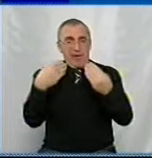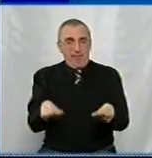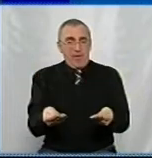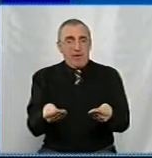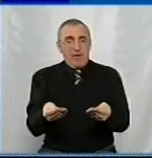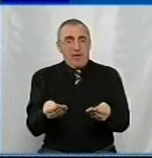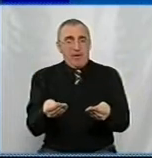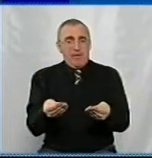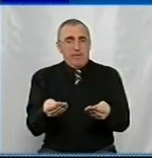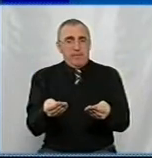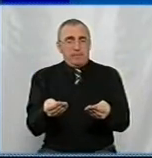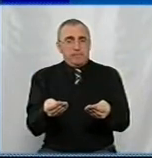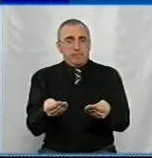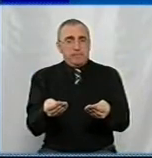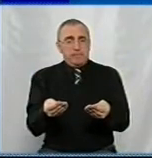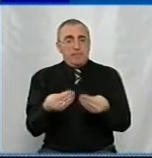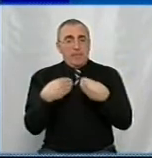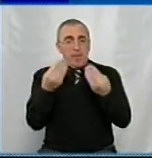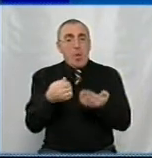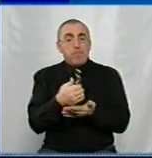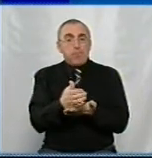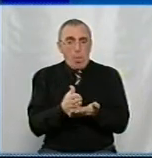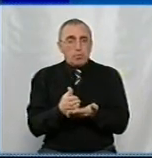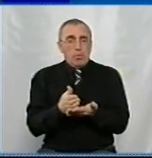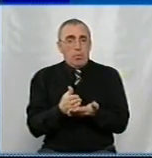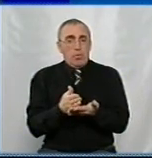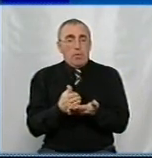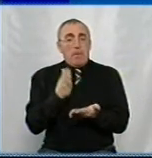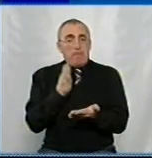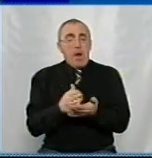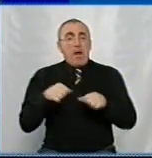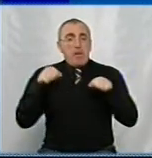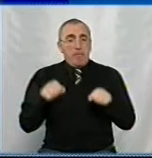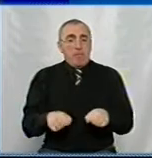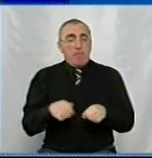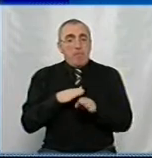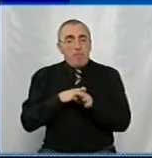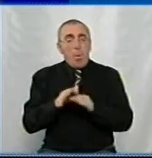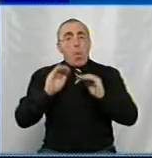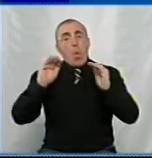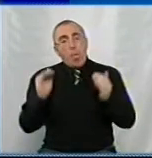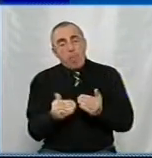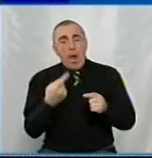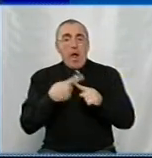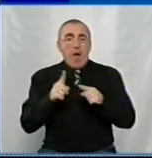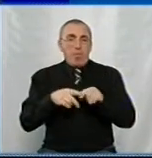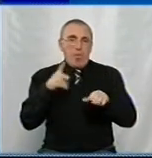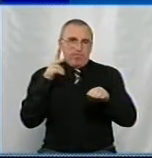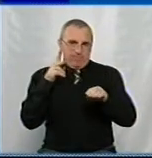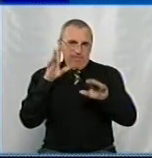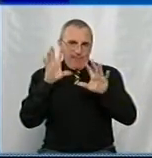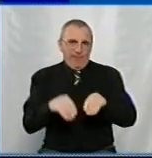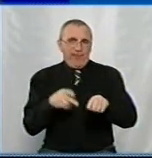послуг, маємо право провести обмеження або відключення над